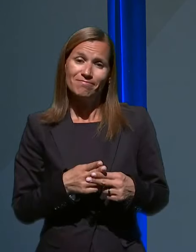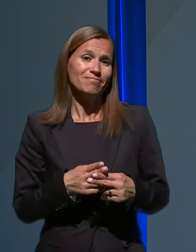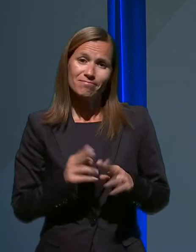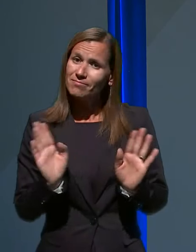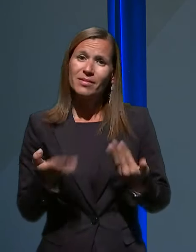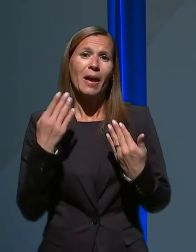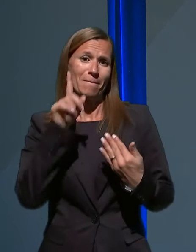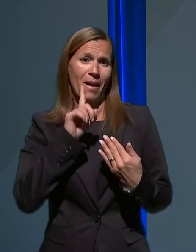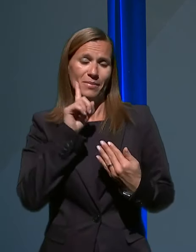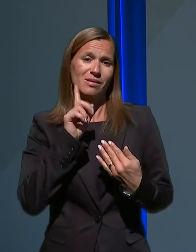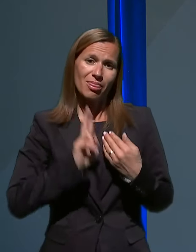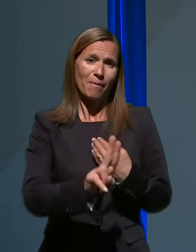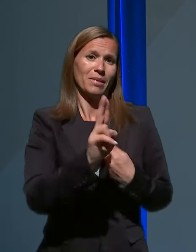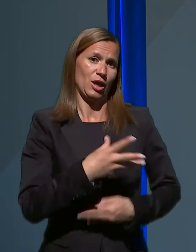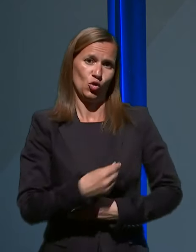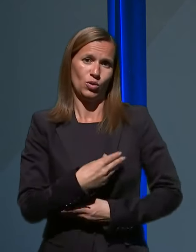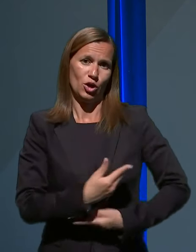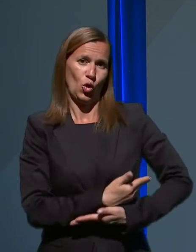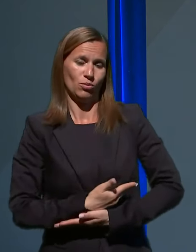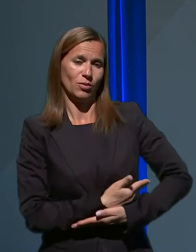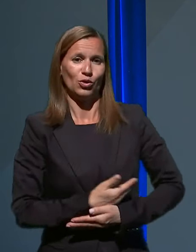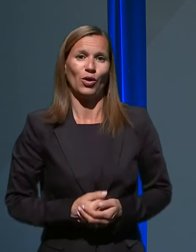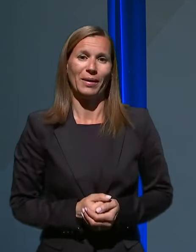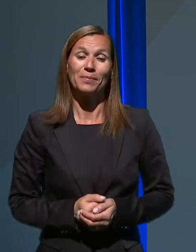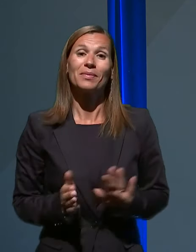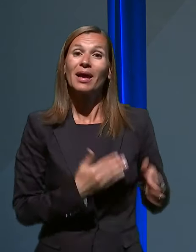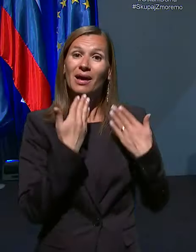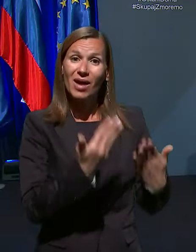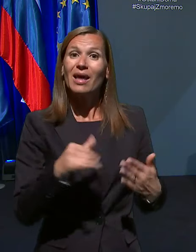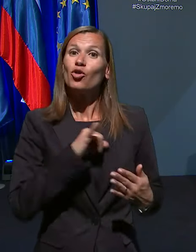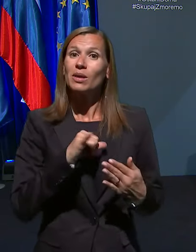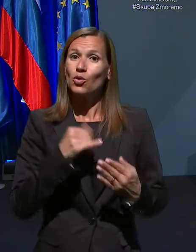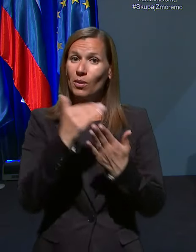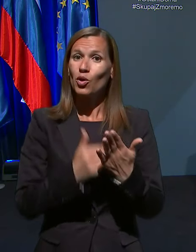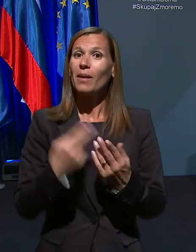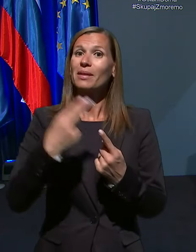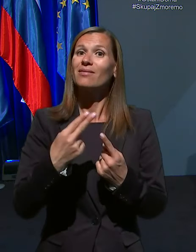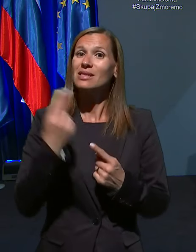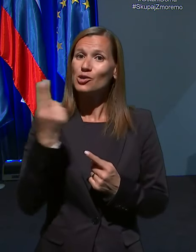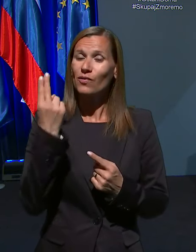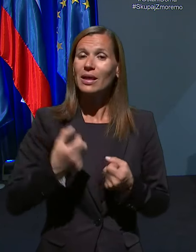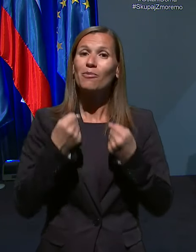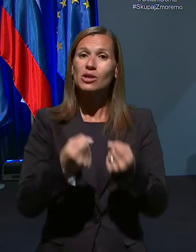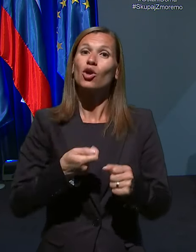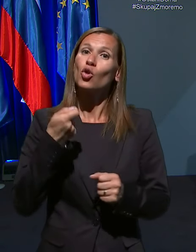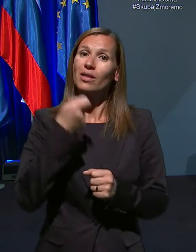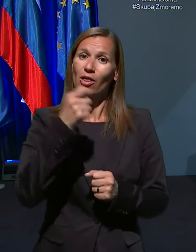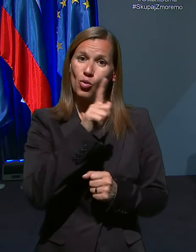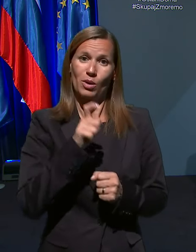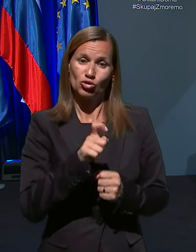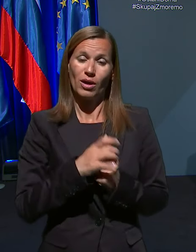otročke dojijo. Hvala lepa, informativni program Televizije Slovenija postavlja dodatno vprašanje.